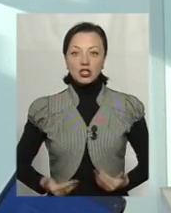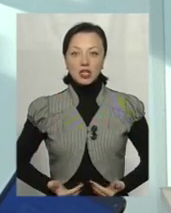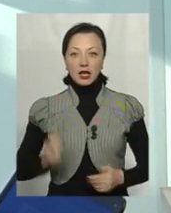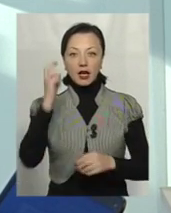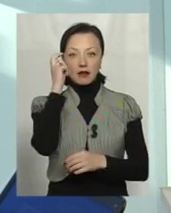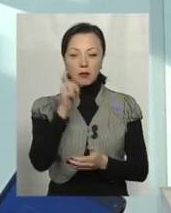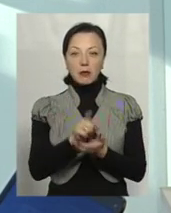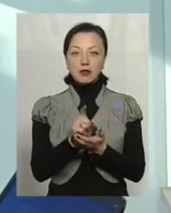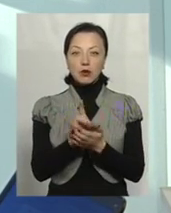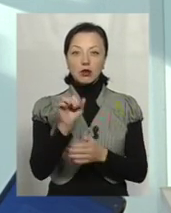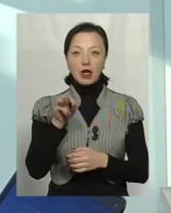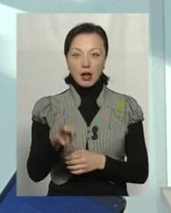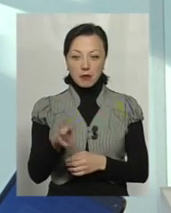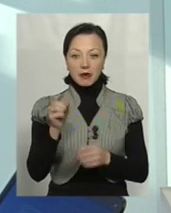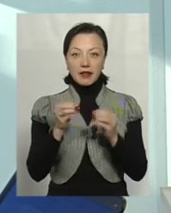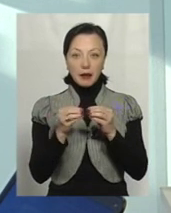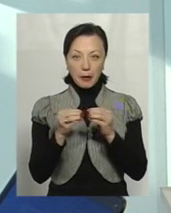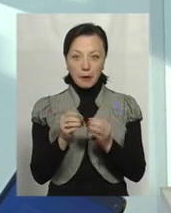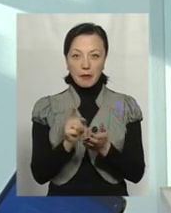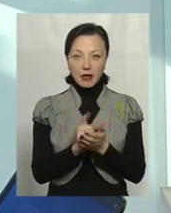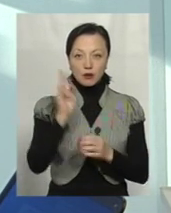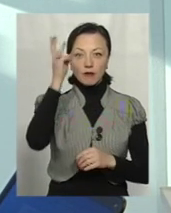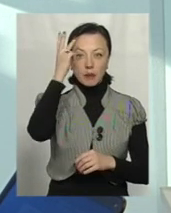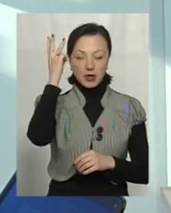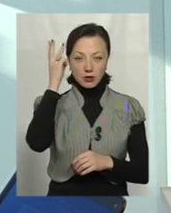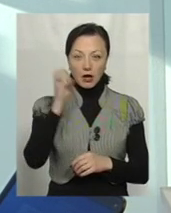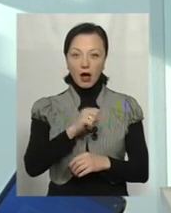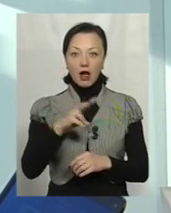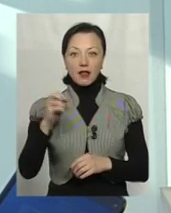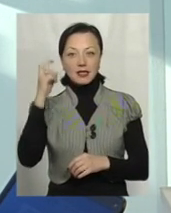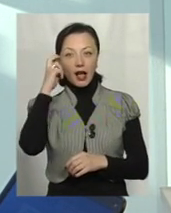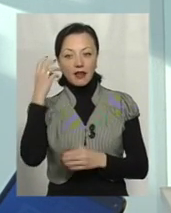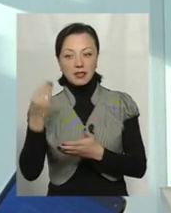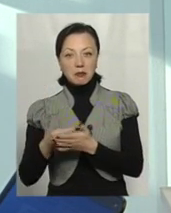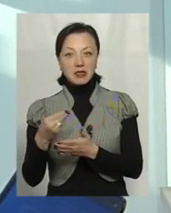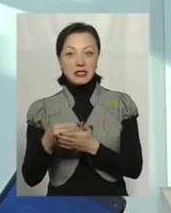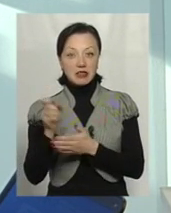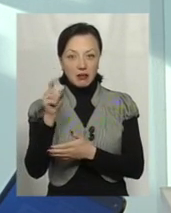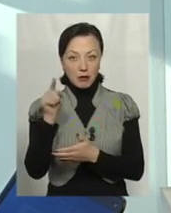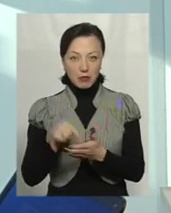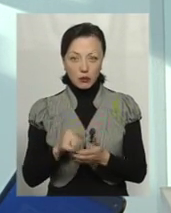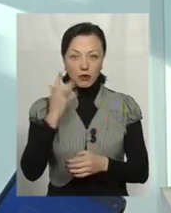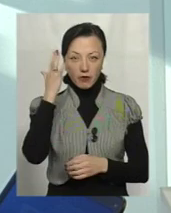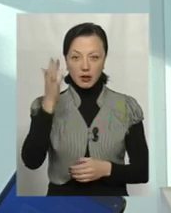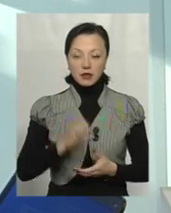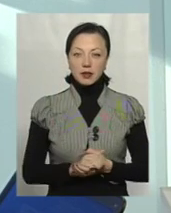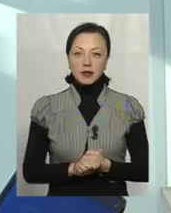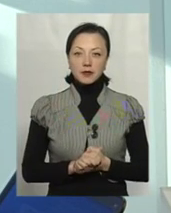пенсіонером при тих самих пенсіях, що, наприклад, в Хмельницьку, але за київськими цінами. Уявляєте?